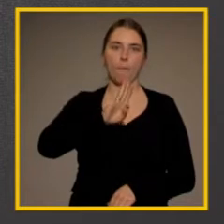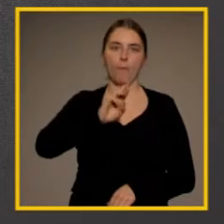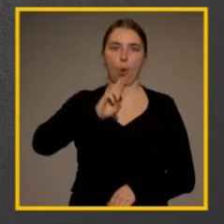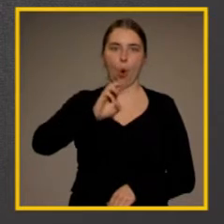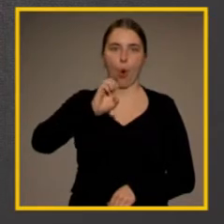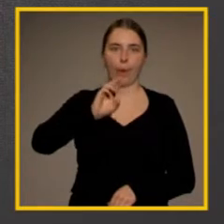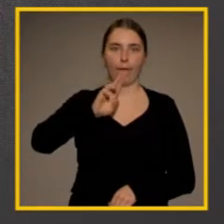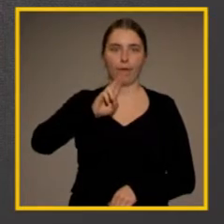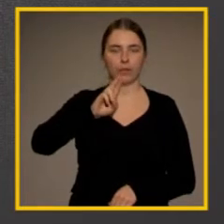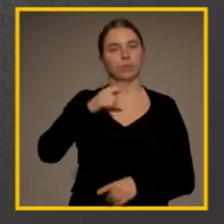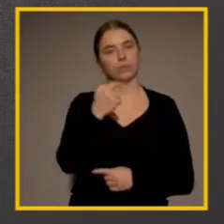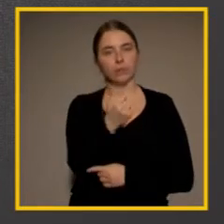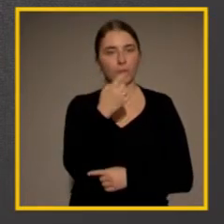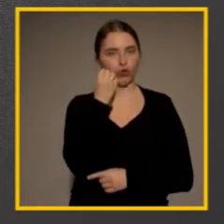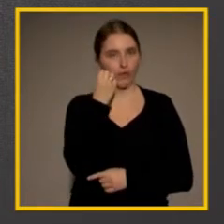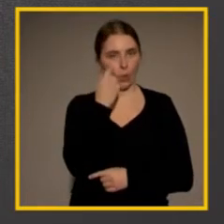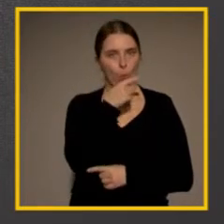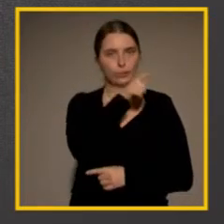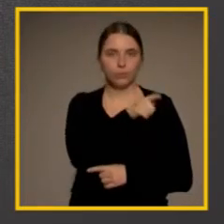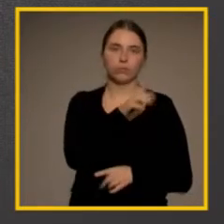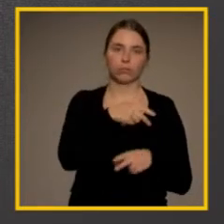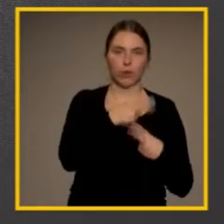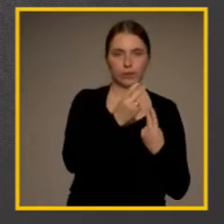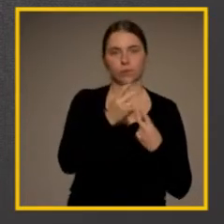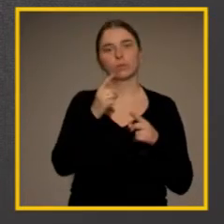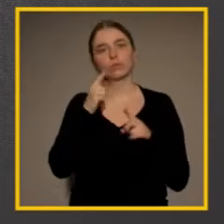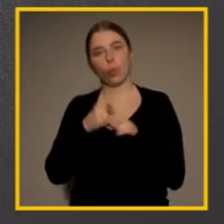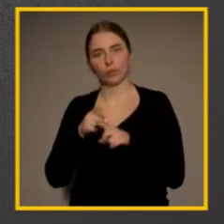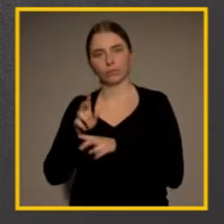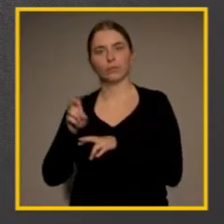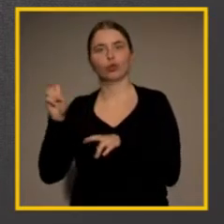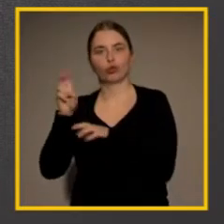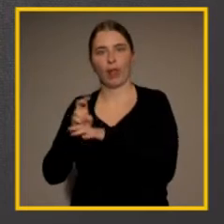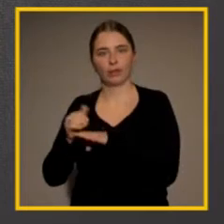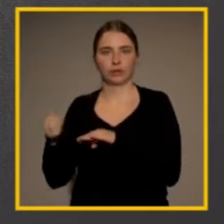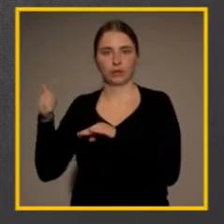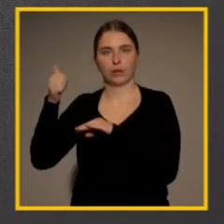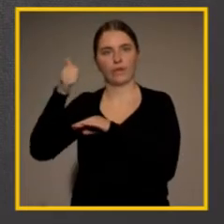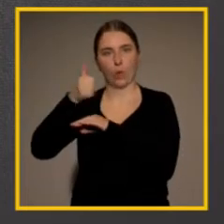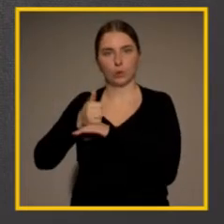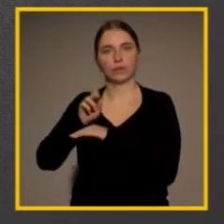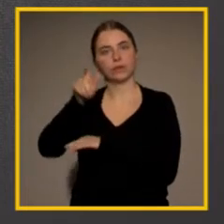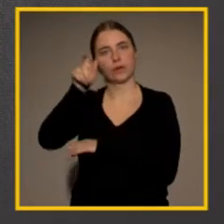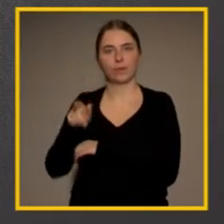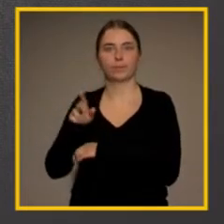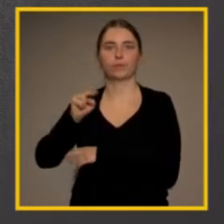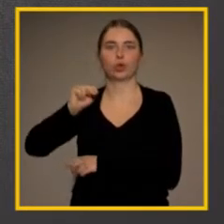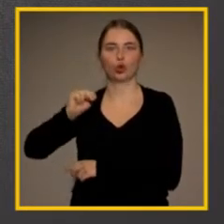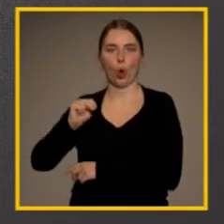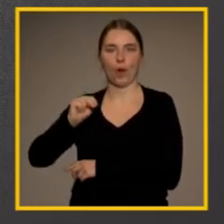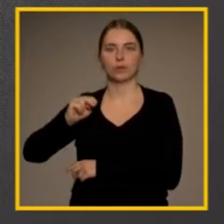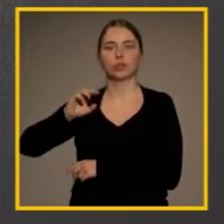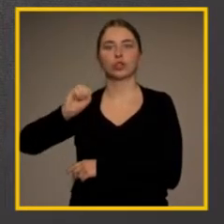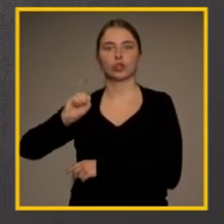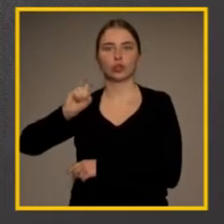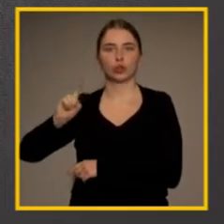selbst schwerhörig ist, und von dem stellvertretenden Vorsitzenden Norbert